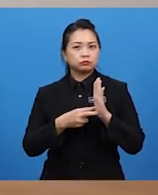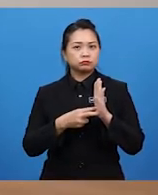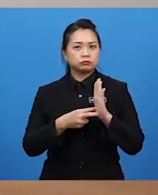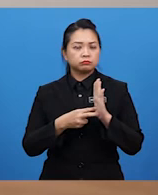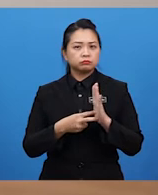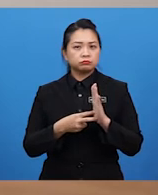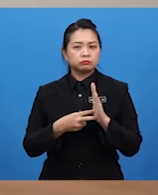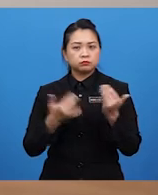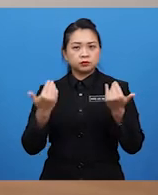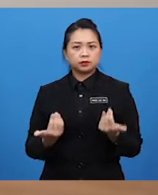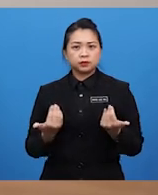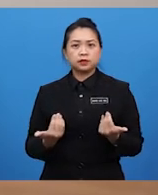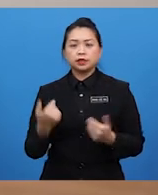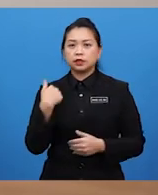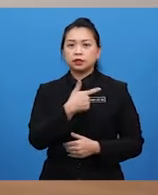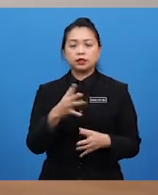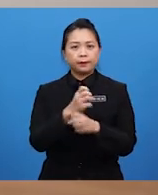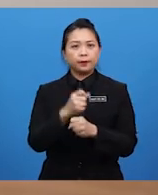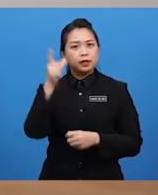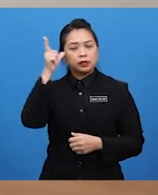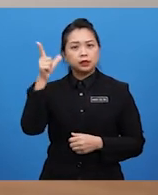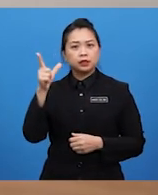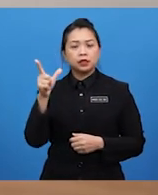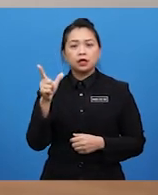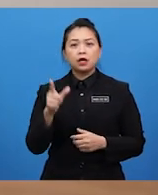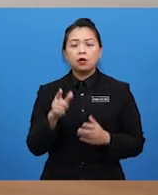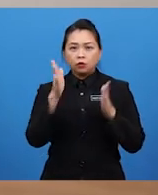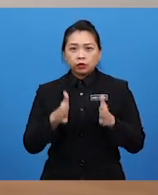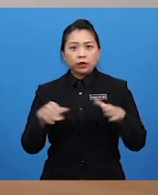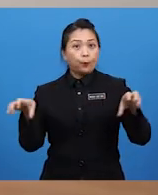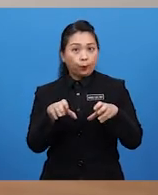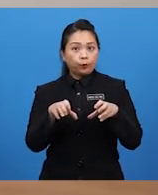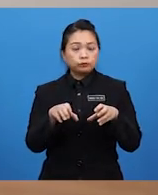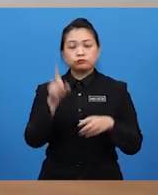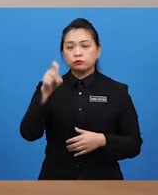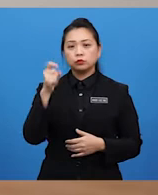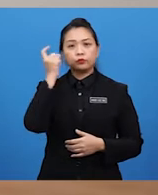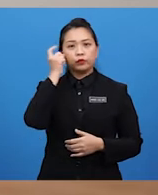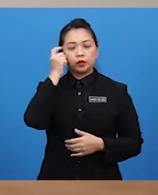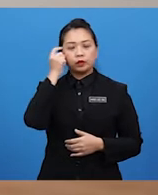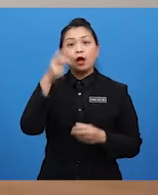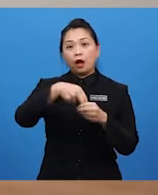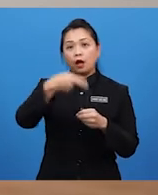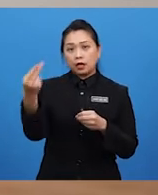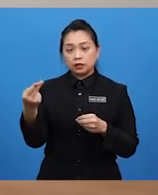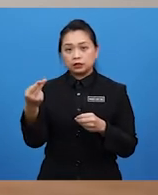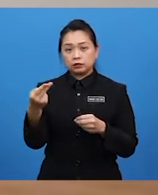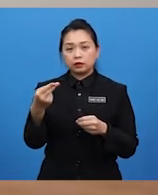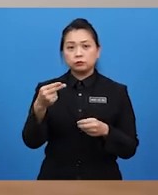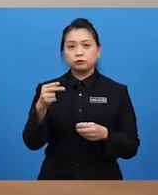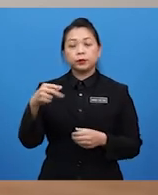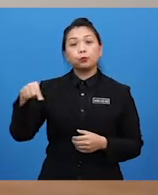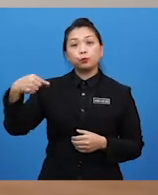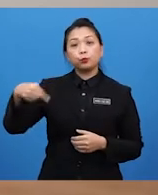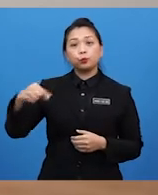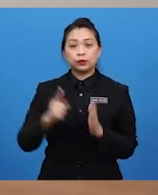sini kita dapat melihat pengkarya perlu menggunakan minda untuk berfikir ke arah penghasilan yang bermutu tinggi